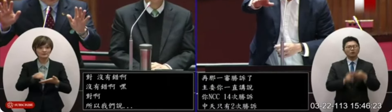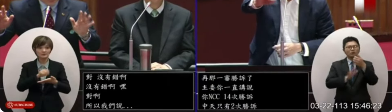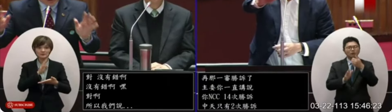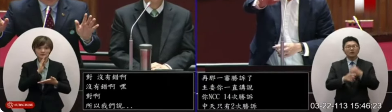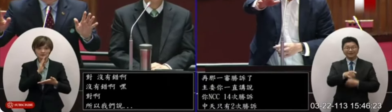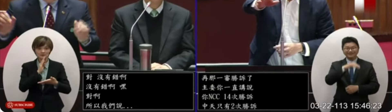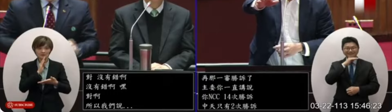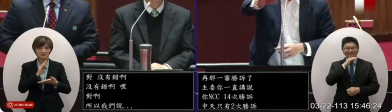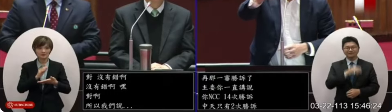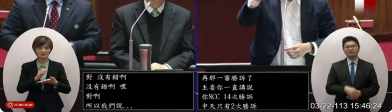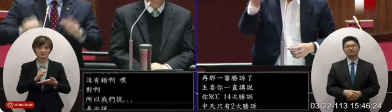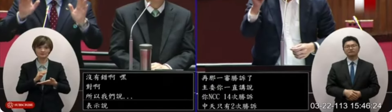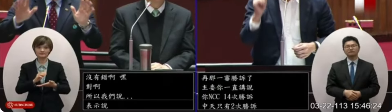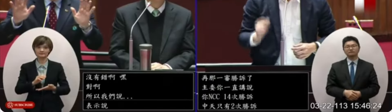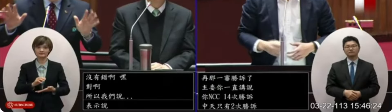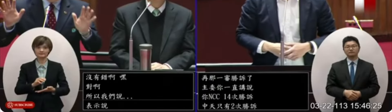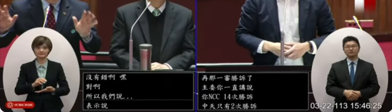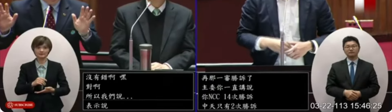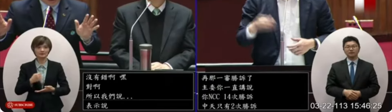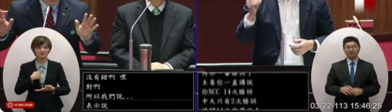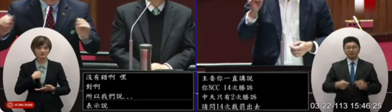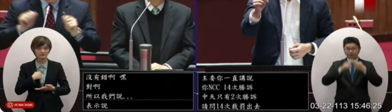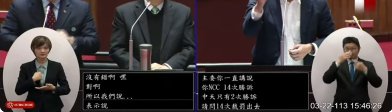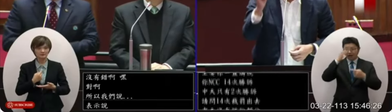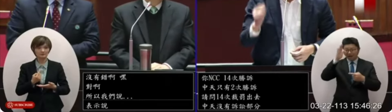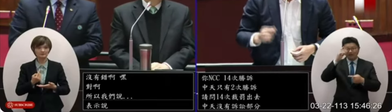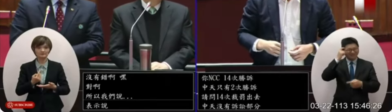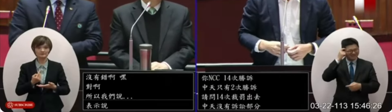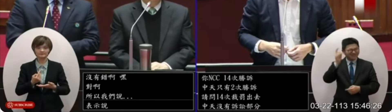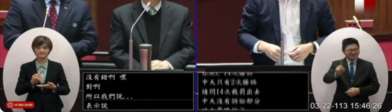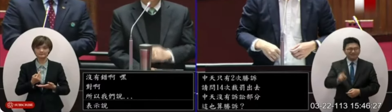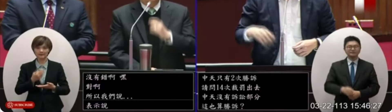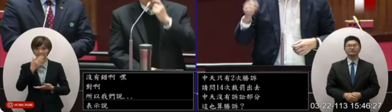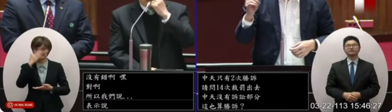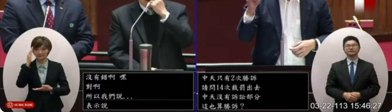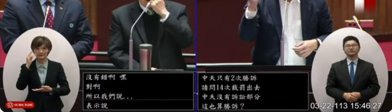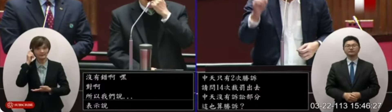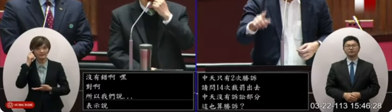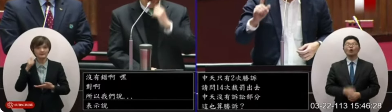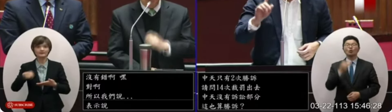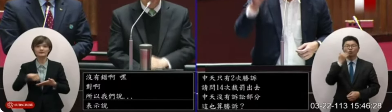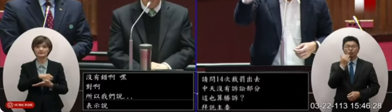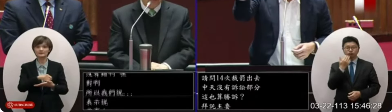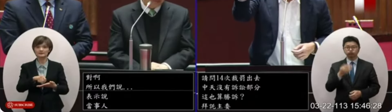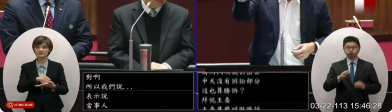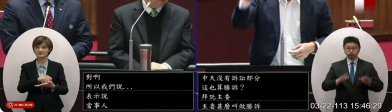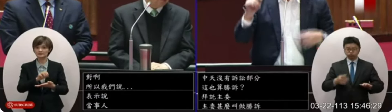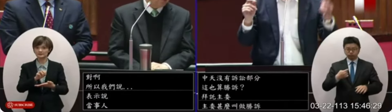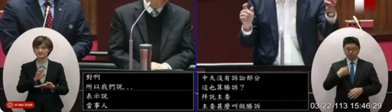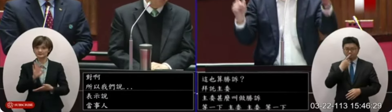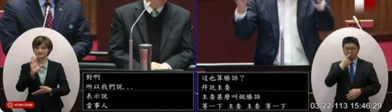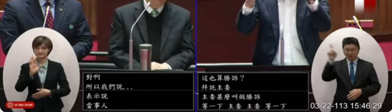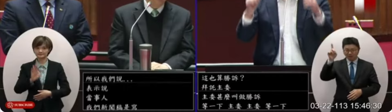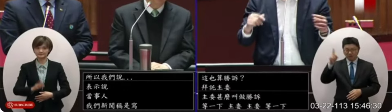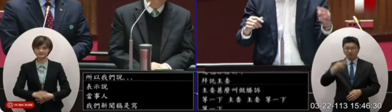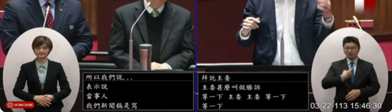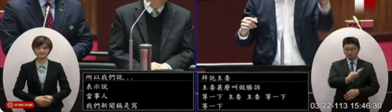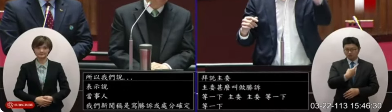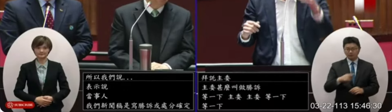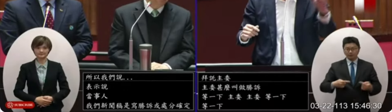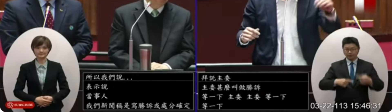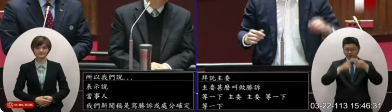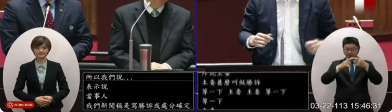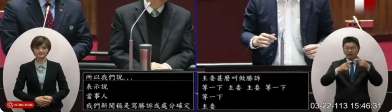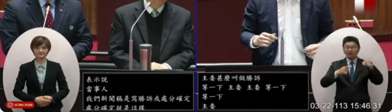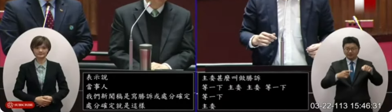五分確定勝訴的意思勝訴的意思是說你如果說我去訴訟了你跟我打官